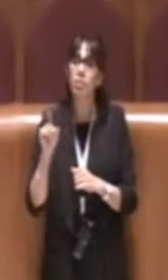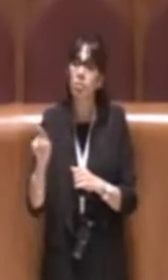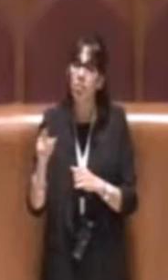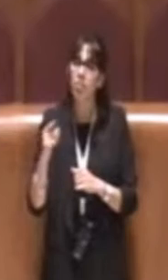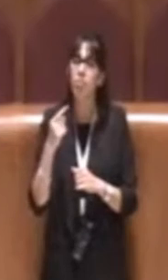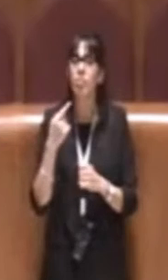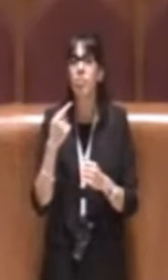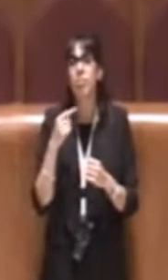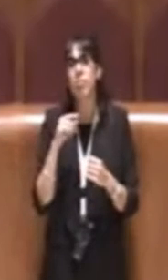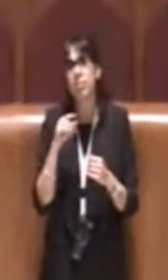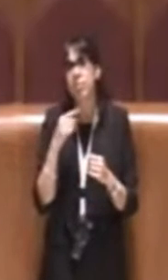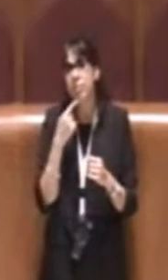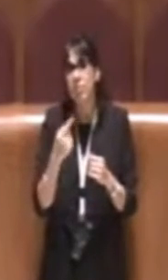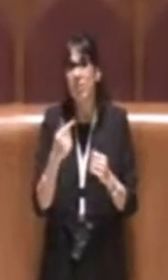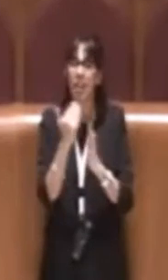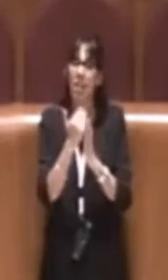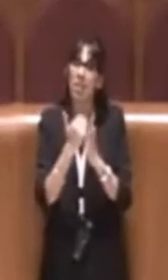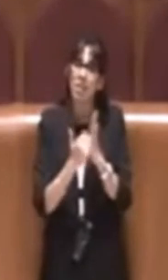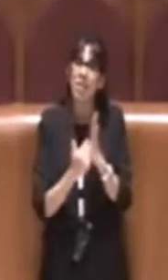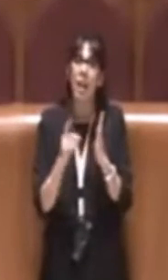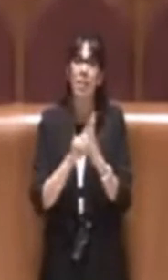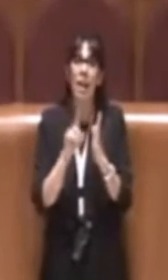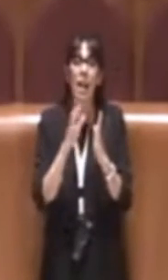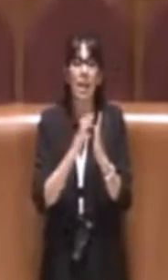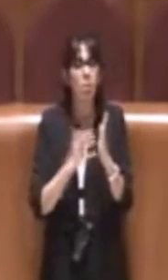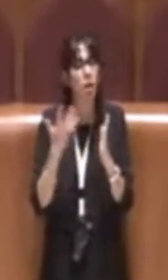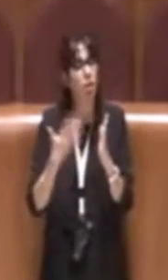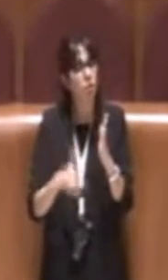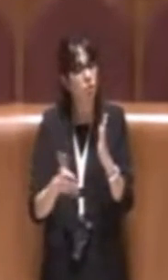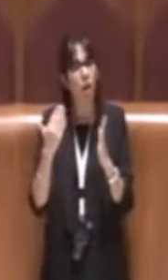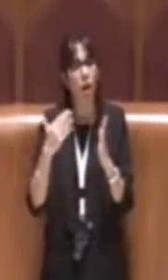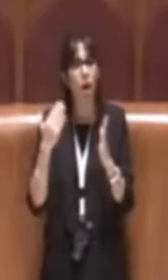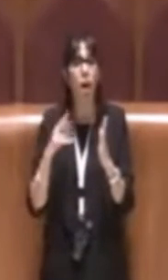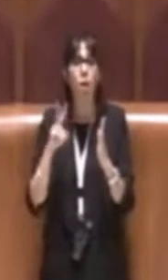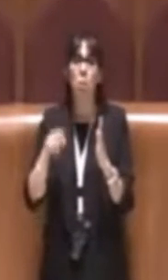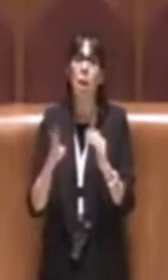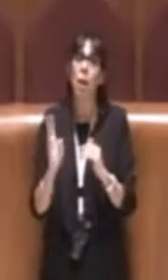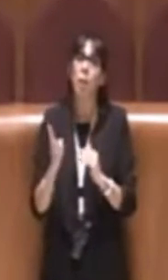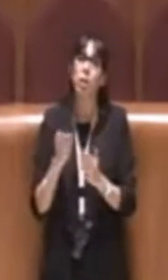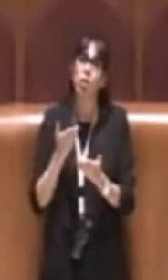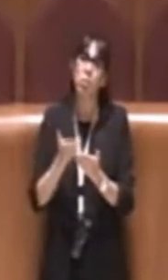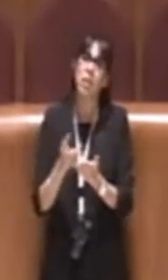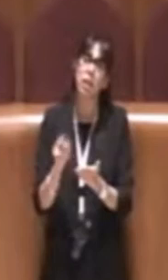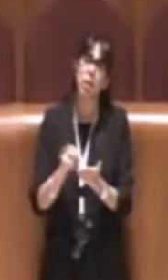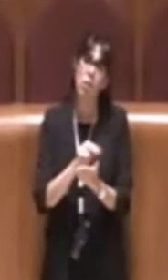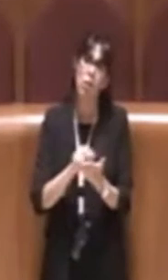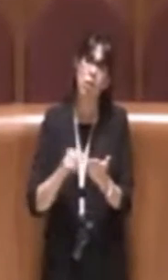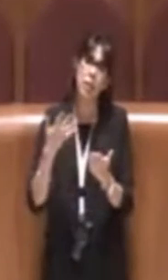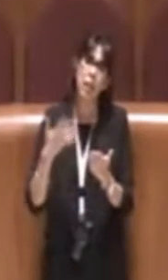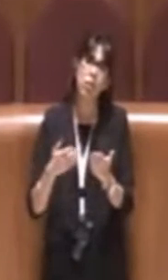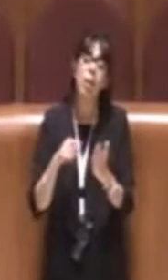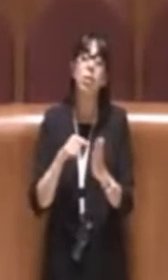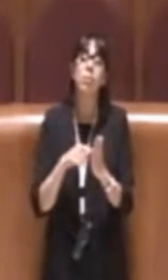delibera, così come era già stato presentato e votato nel 2014, un impianto che